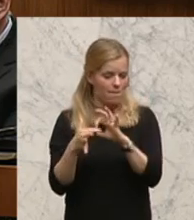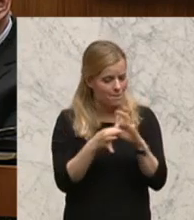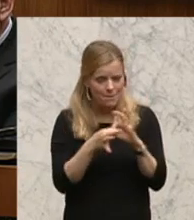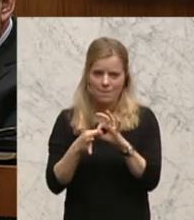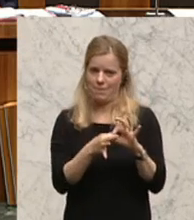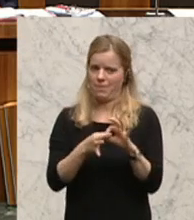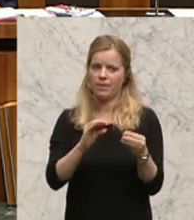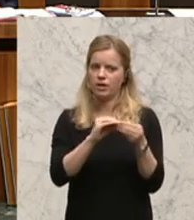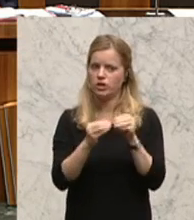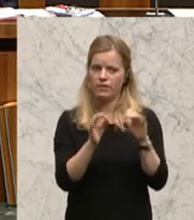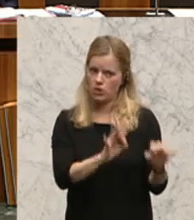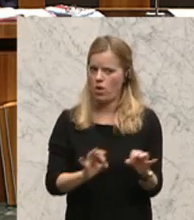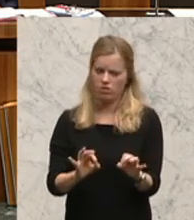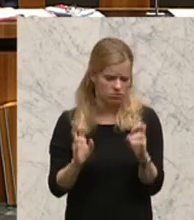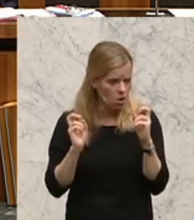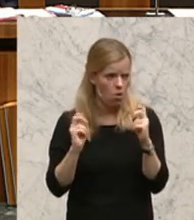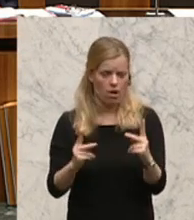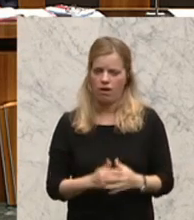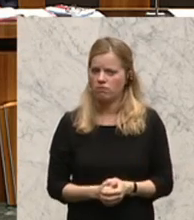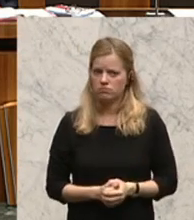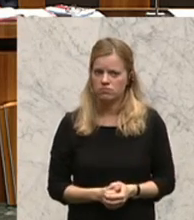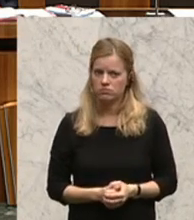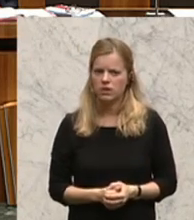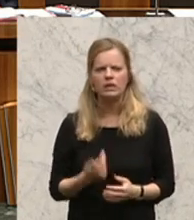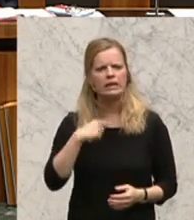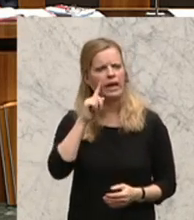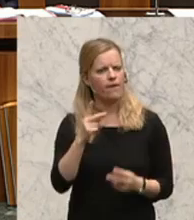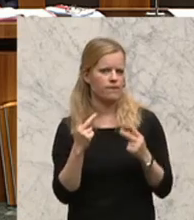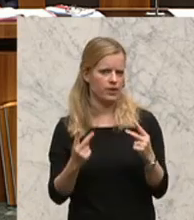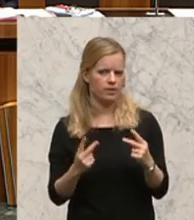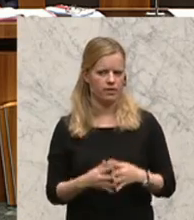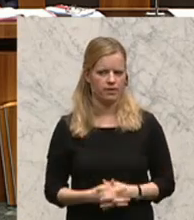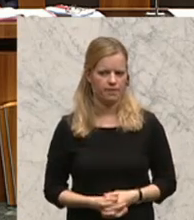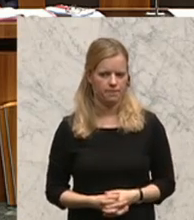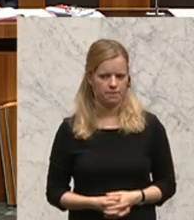für wichtig festzustellen.